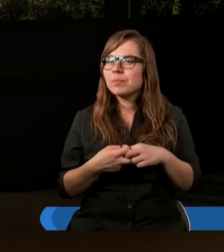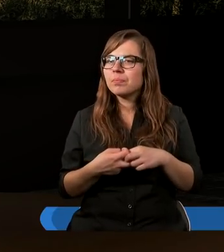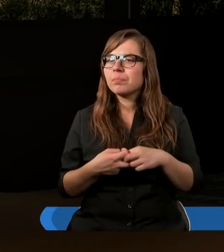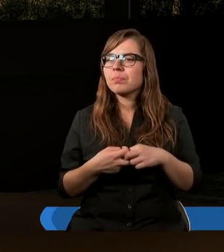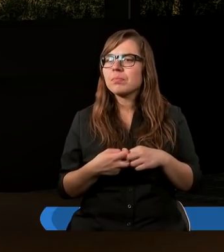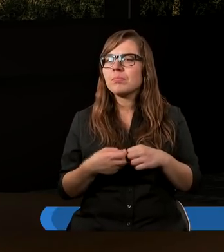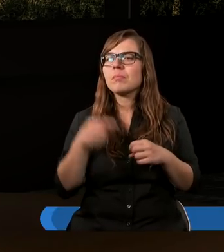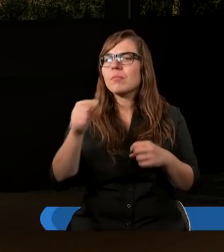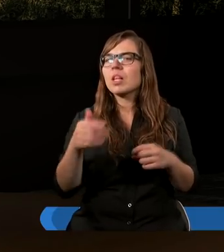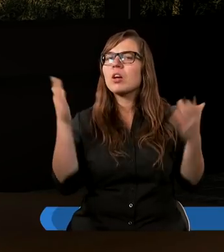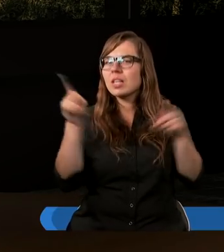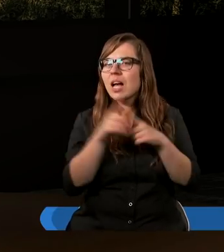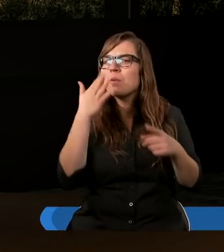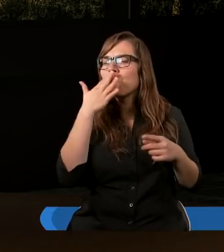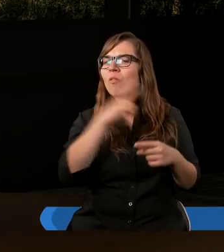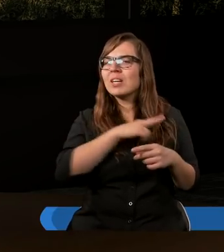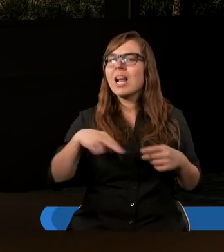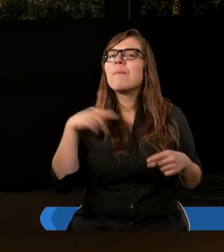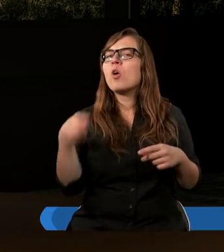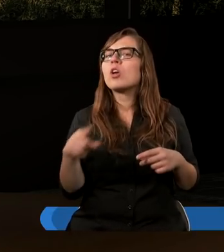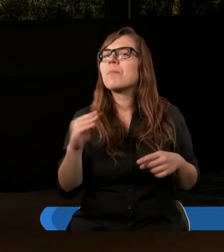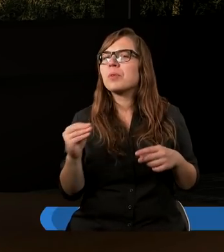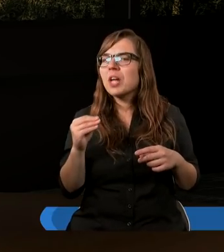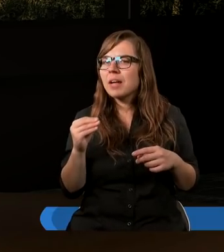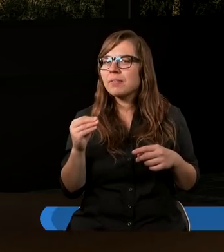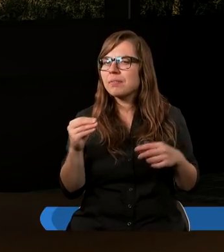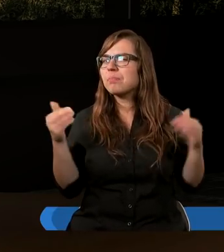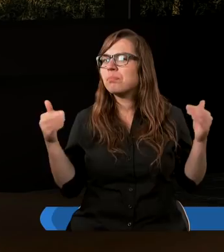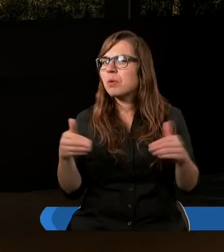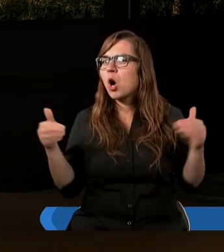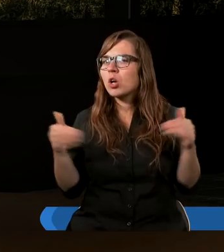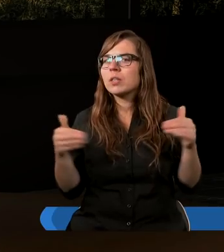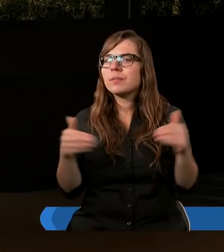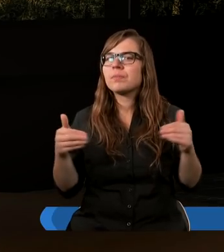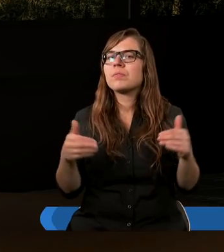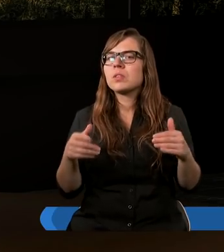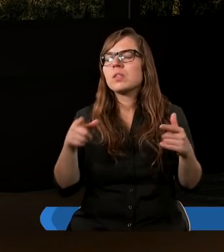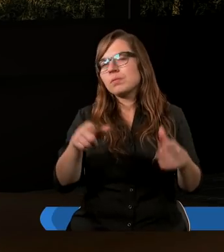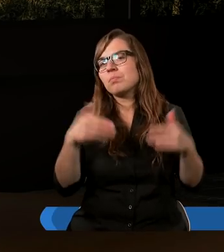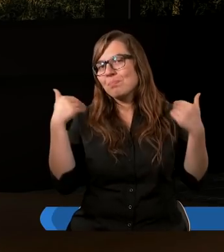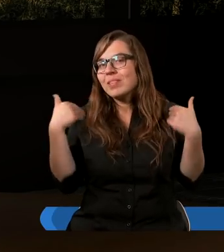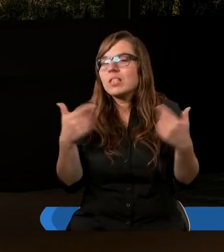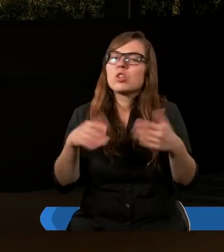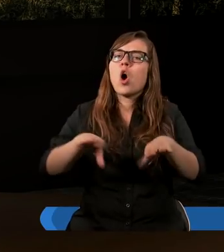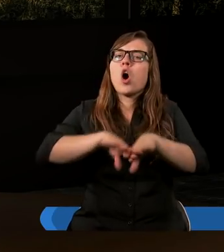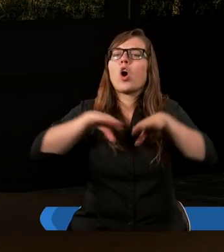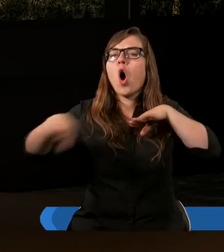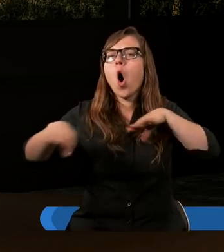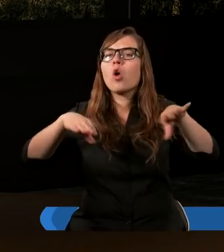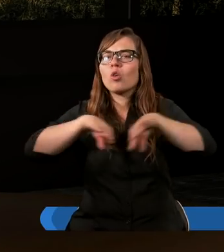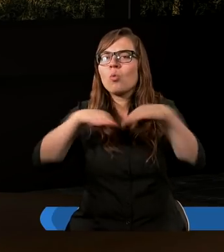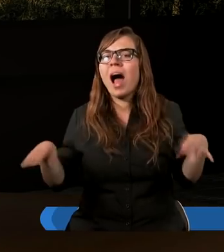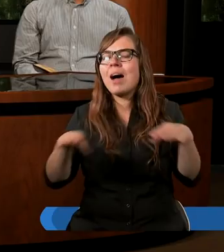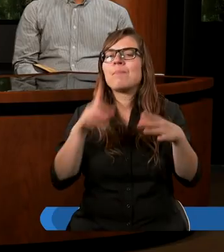tekst, mówi nam też o tym, że może dojść do rozłamu właśnie w tej jedności